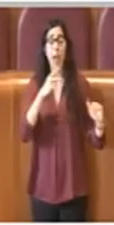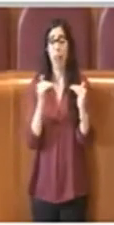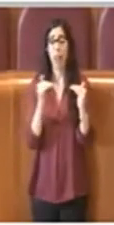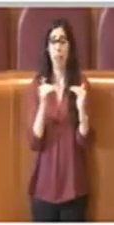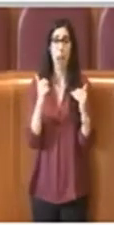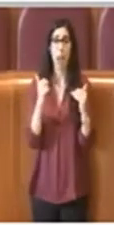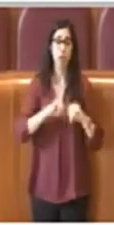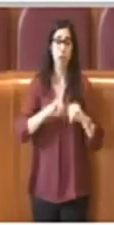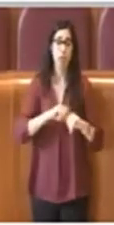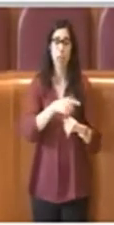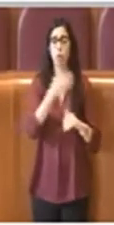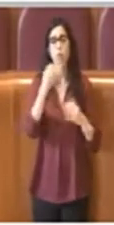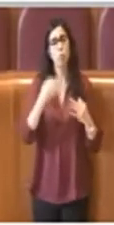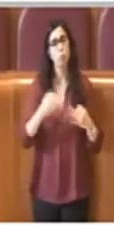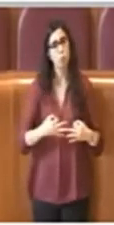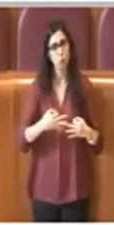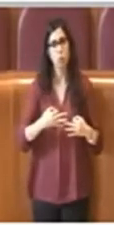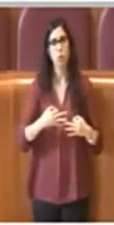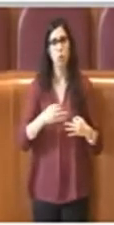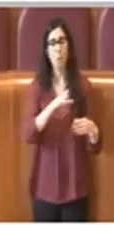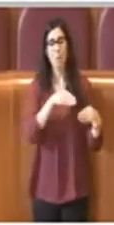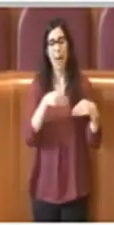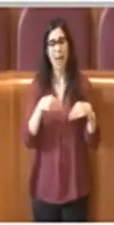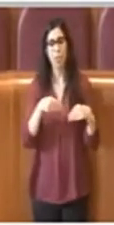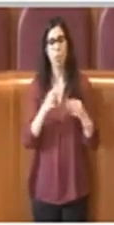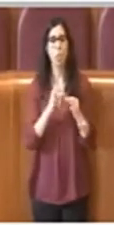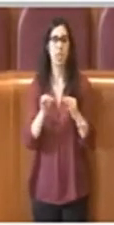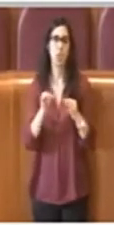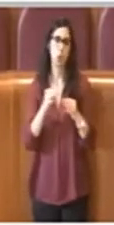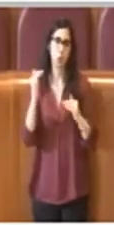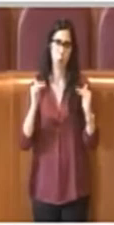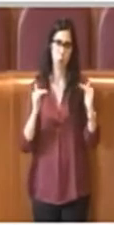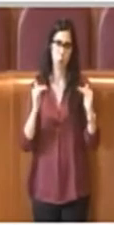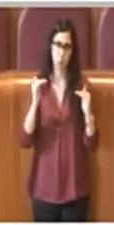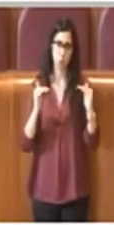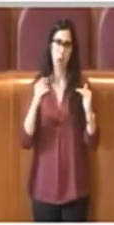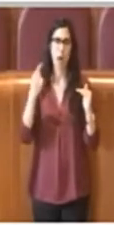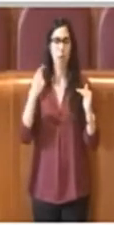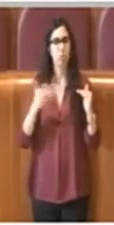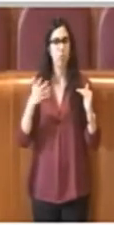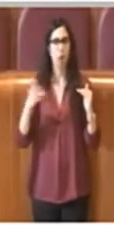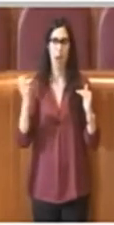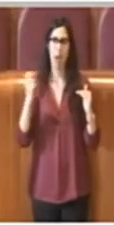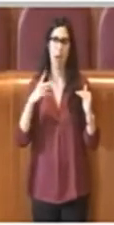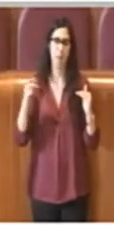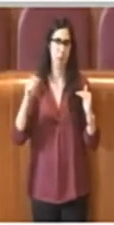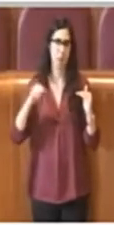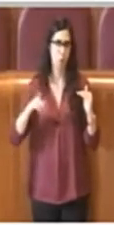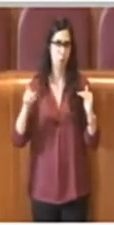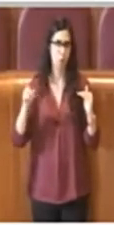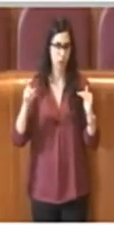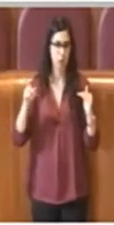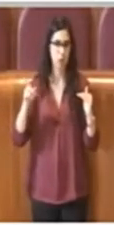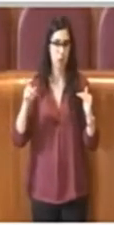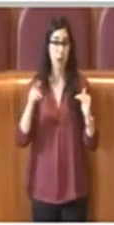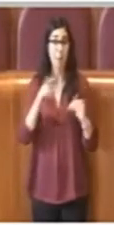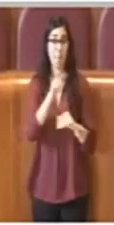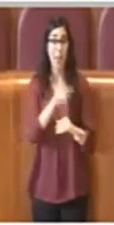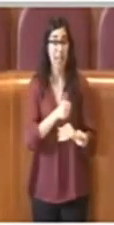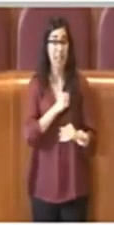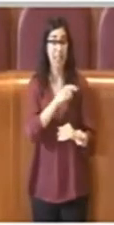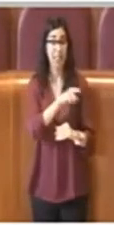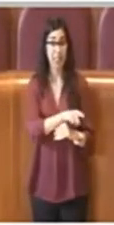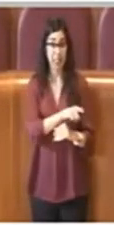partecipazione sia accalmierata e proporzionata, così come ci è stato richiesto. Il singolo non è visto più come